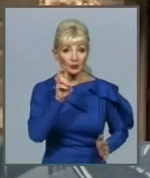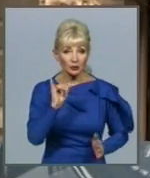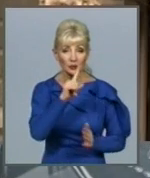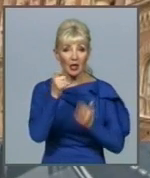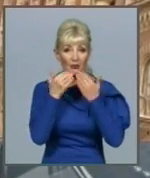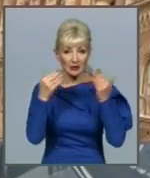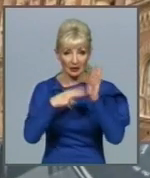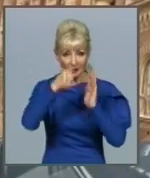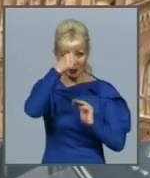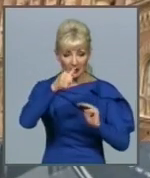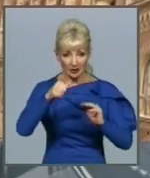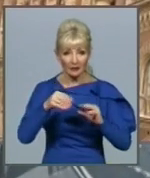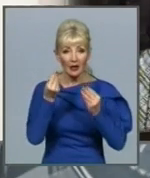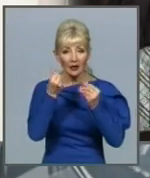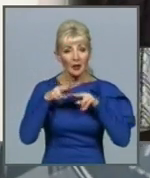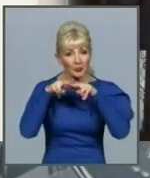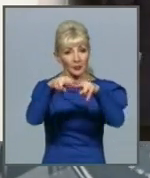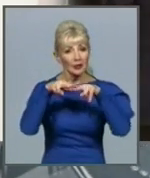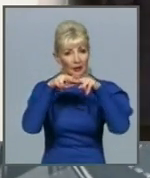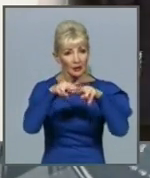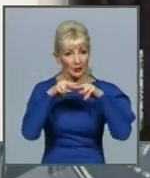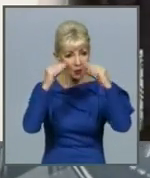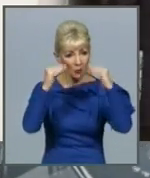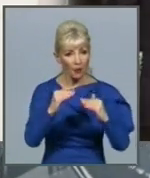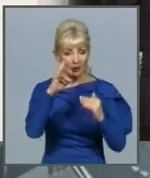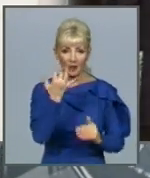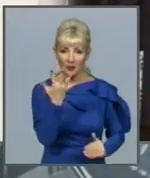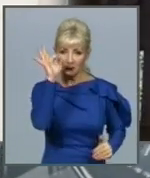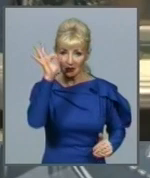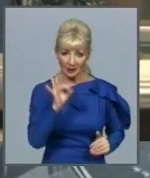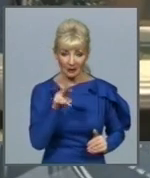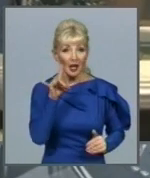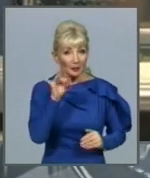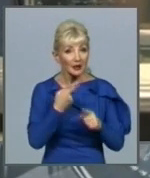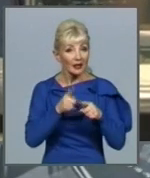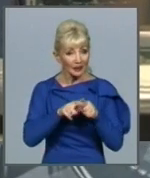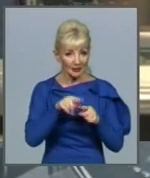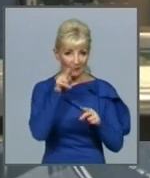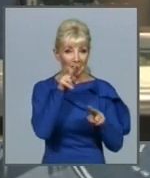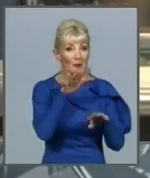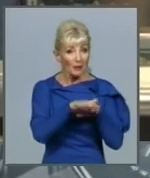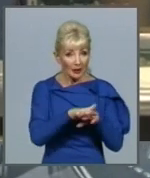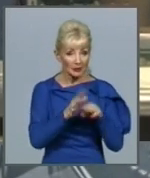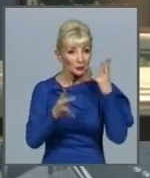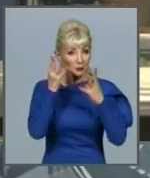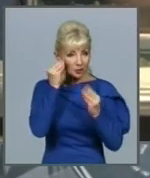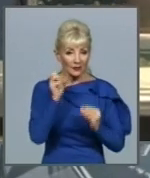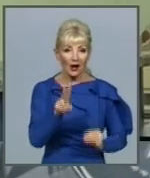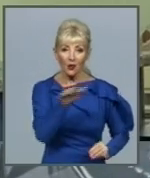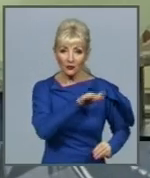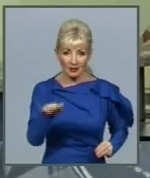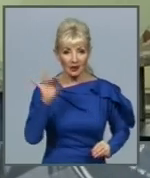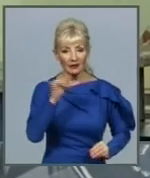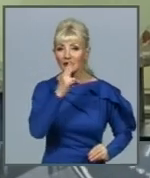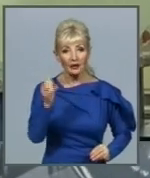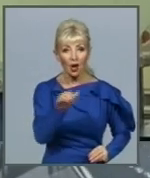грошових переказів впав більше, ніж на 5%. При цьому регулятор в статистиці враховує як офіційні, так і неофіційні канали